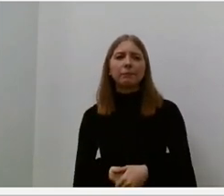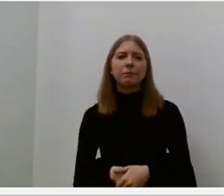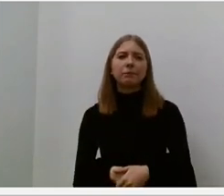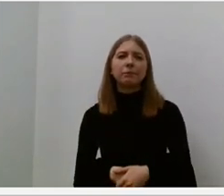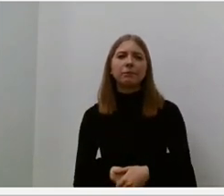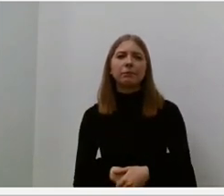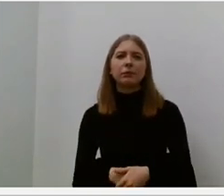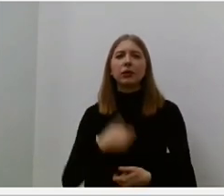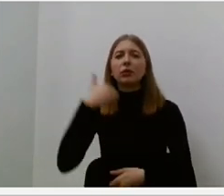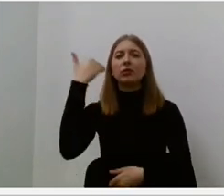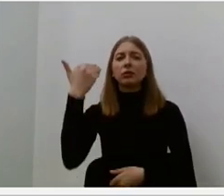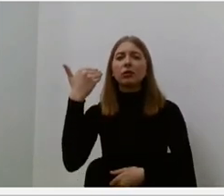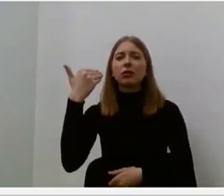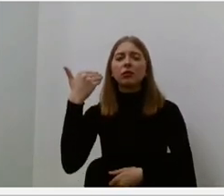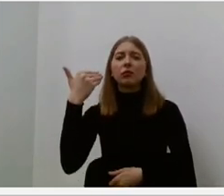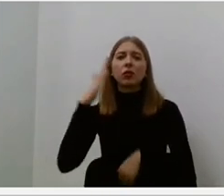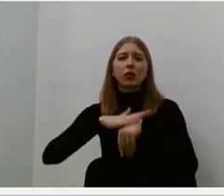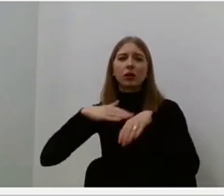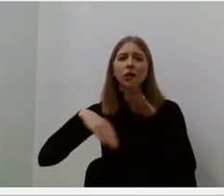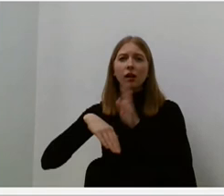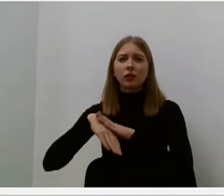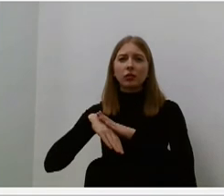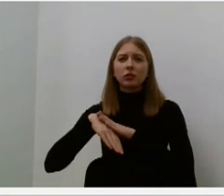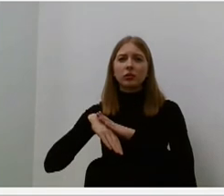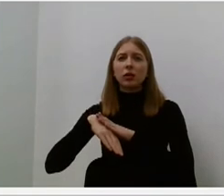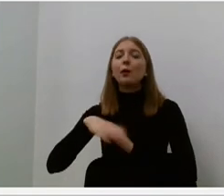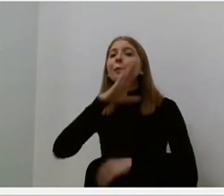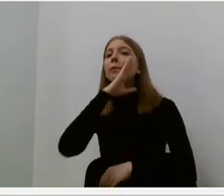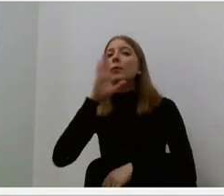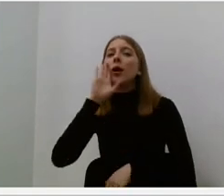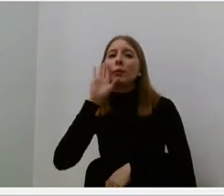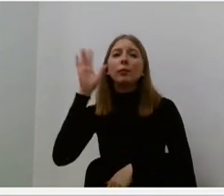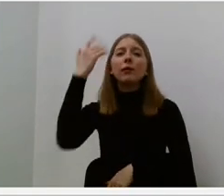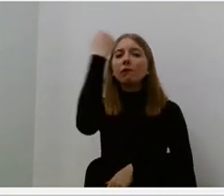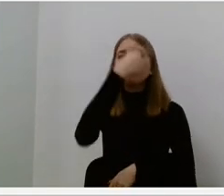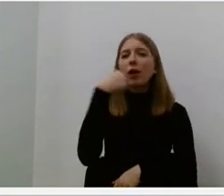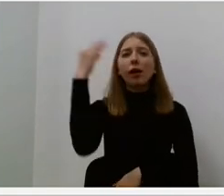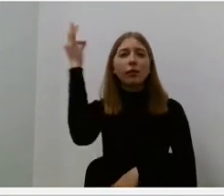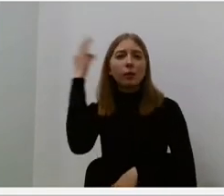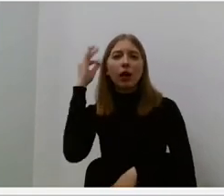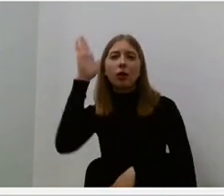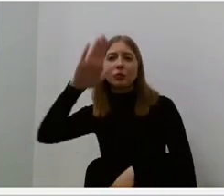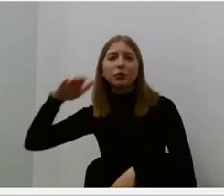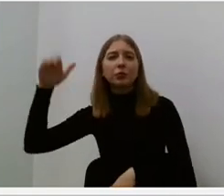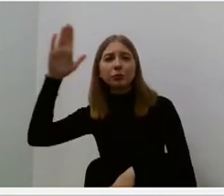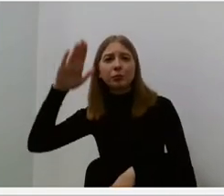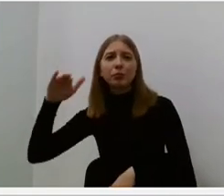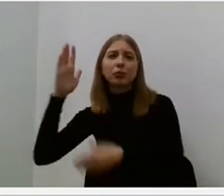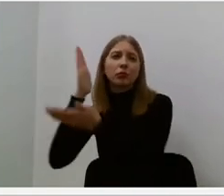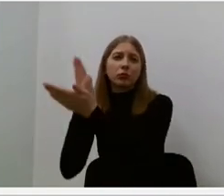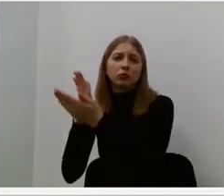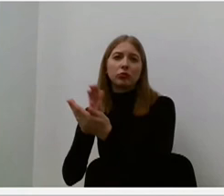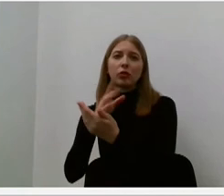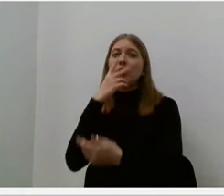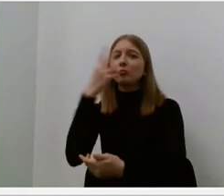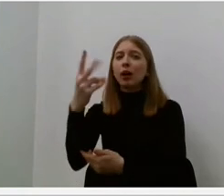rankomis glostau paskutinį kartą mamytės veida plaukus, matau jos besiskleidžianti amžina šypsnį